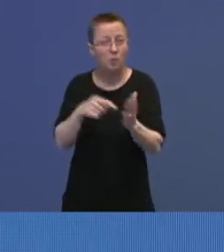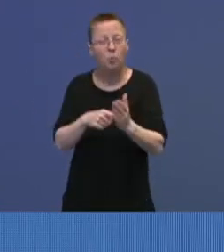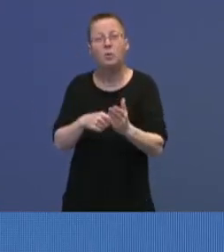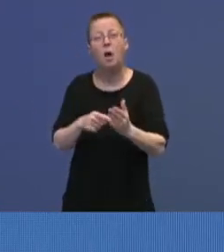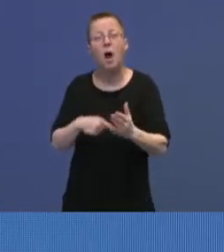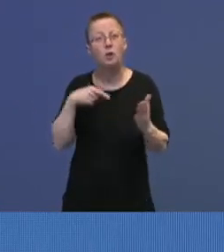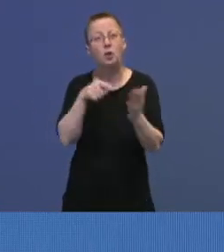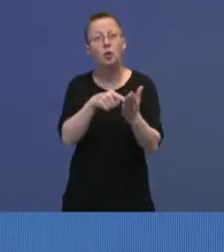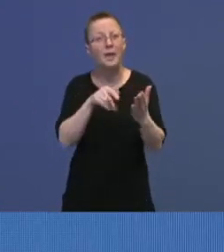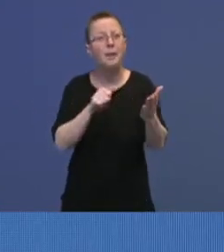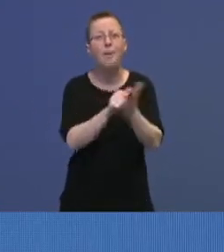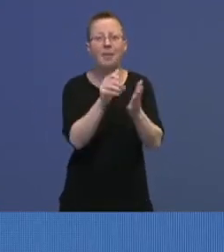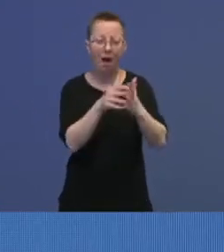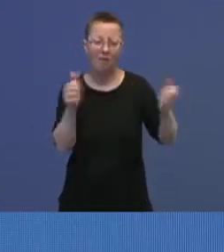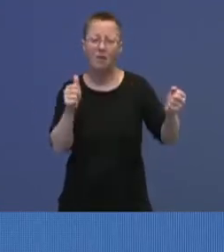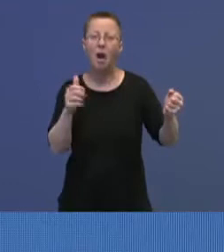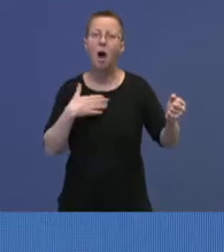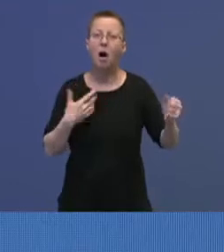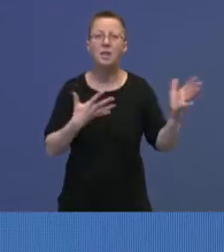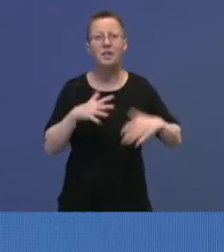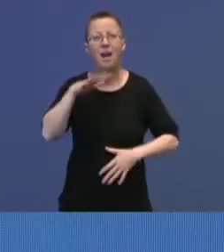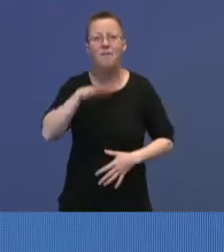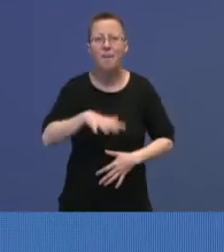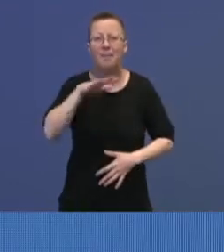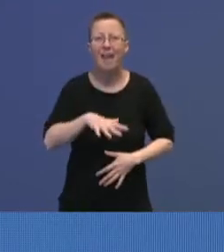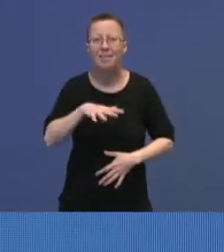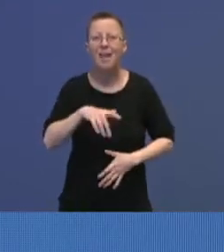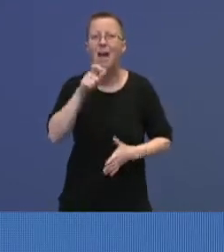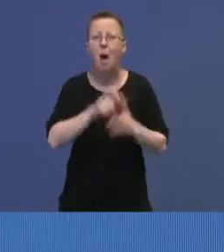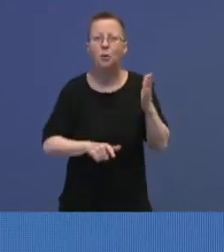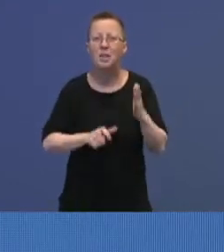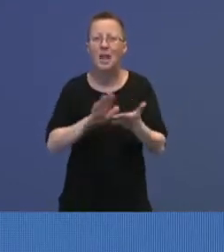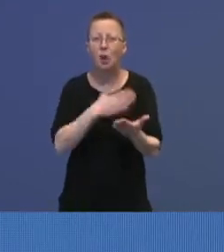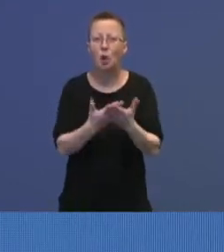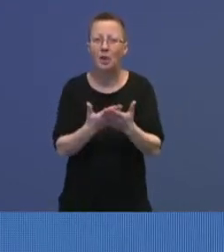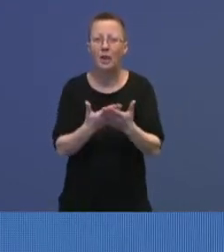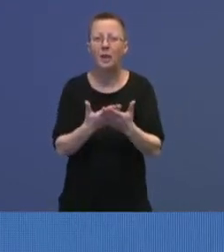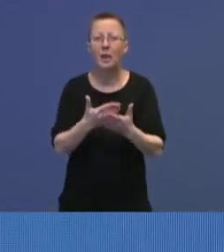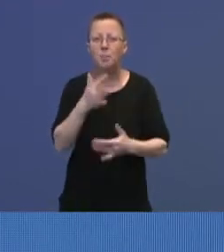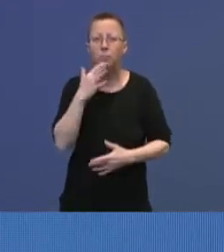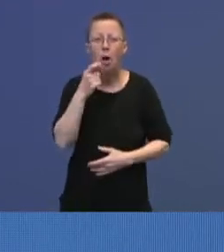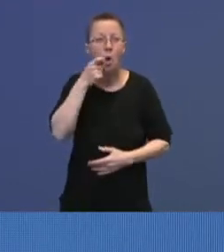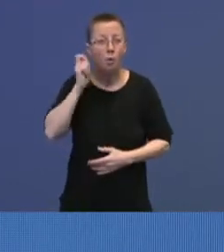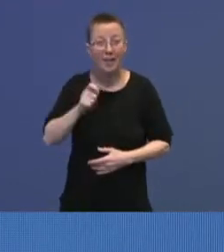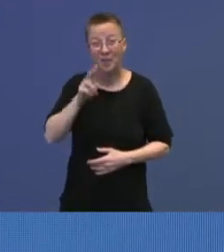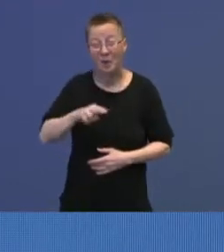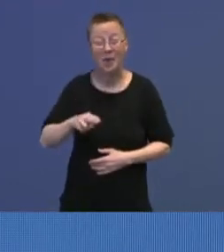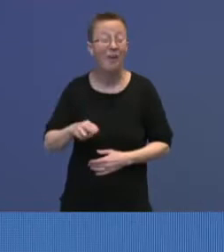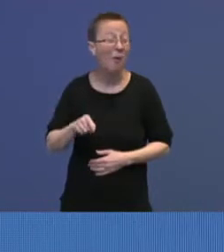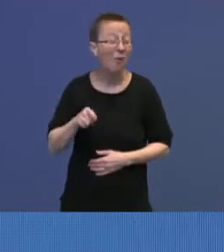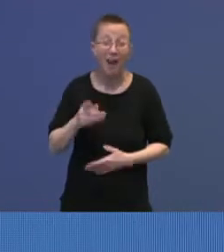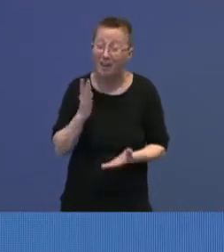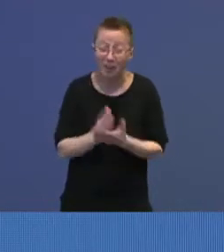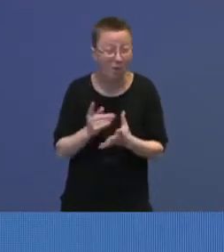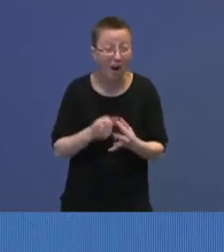Det har jo vært stått i mediene at vi har om lag 15 autoriserte tolker på ukrainsk i Norge. Det sier seg selv. Det er jo ikke nok for å